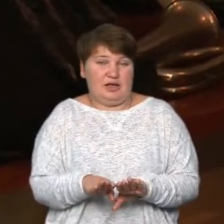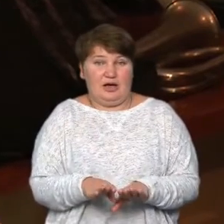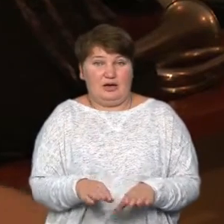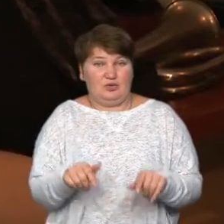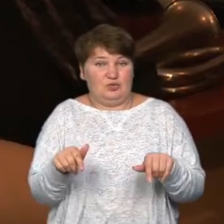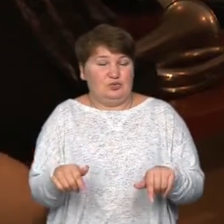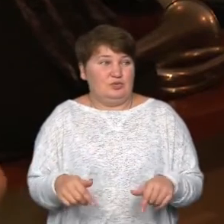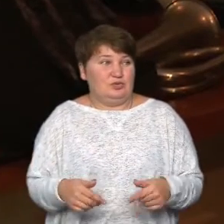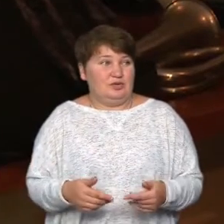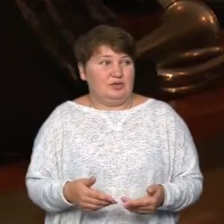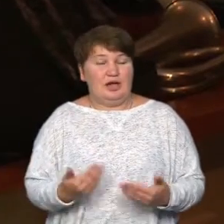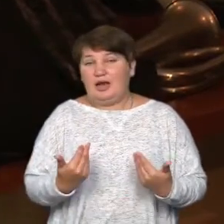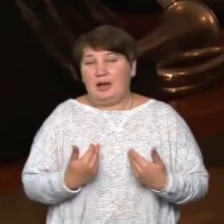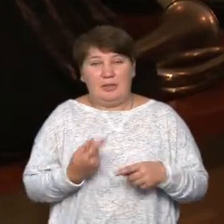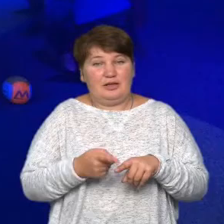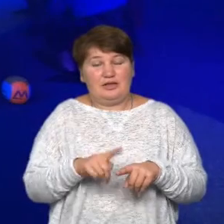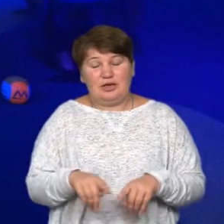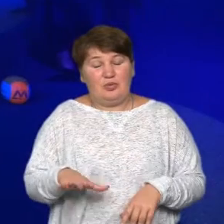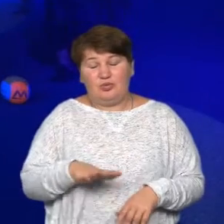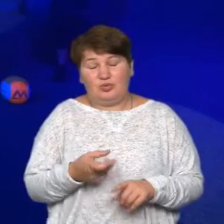це для мене було дуже дуже багато.